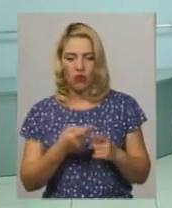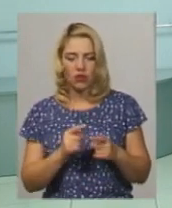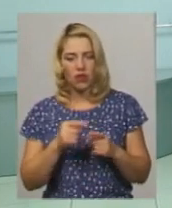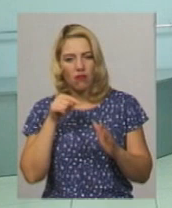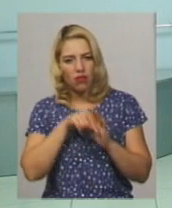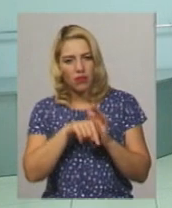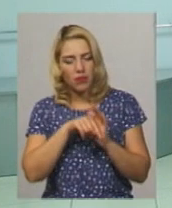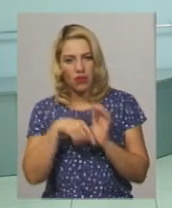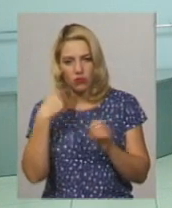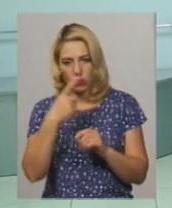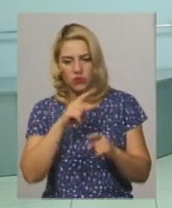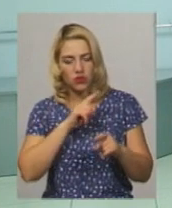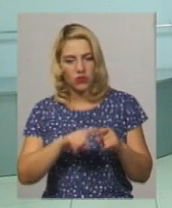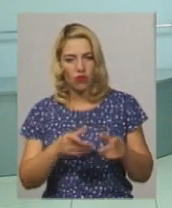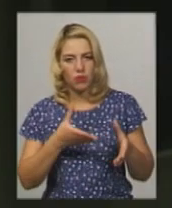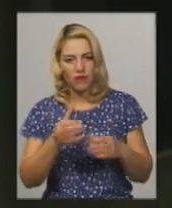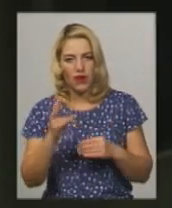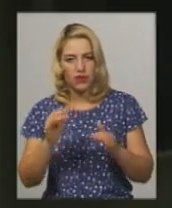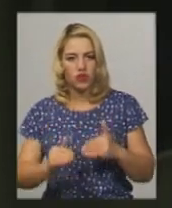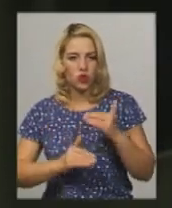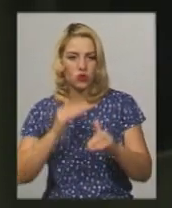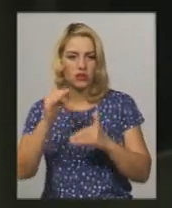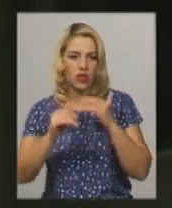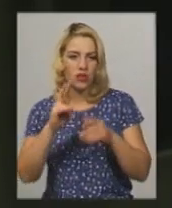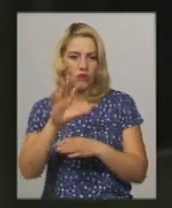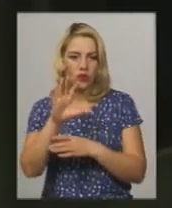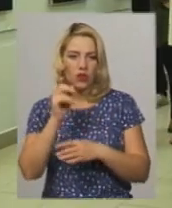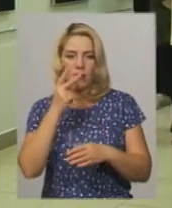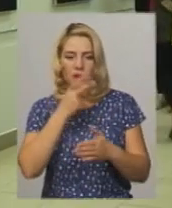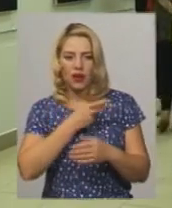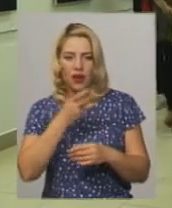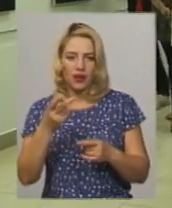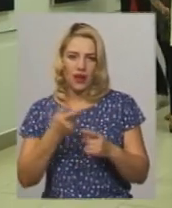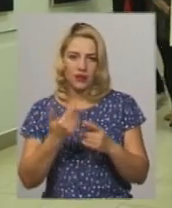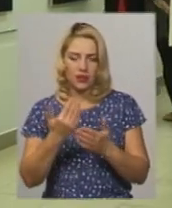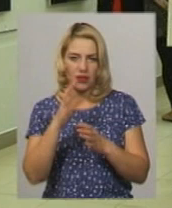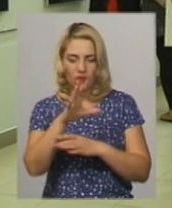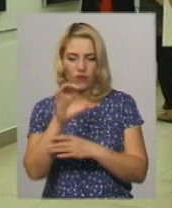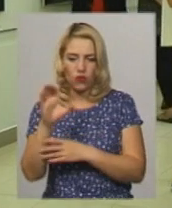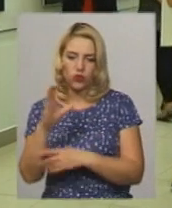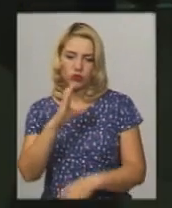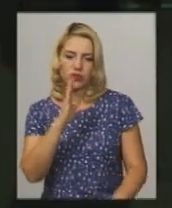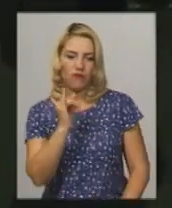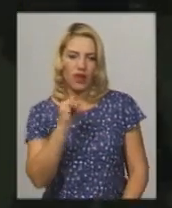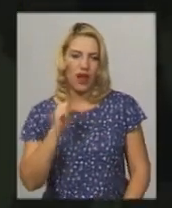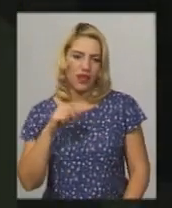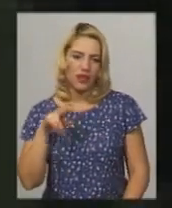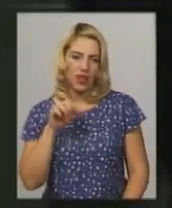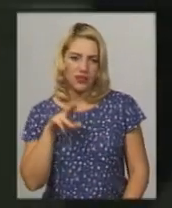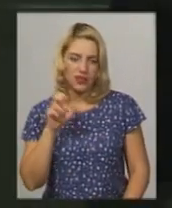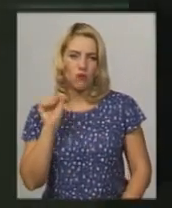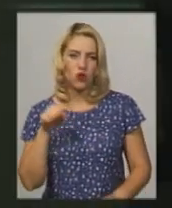дуже впливає на швидкість зростання у фотографії. Переглянути роботи грузинської фотохудожниці Наталії Звіададзе можна до 20